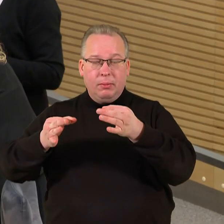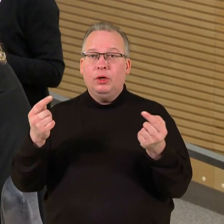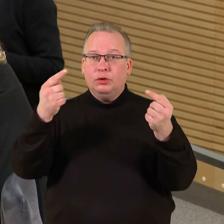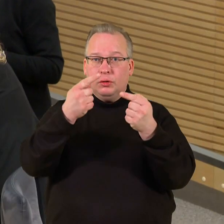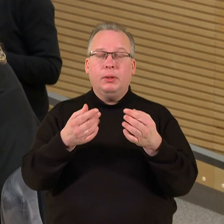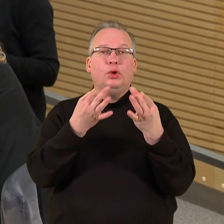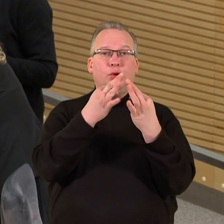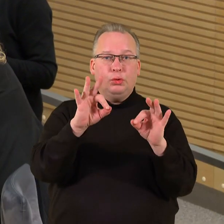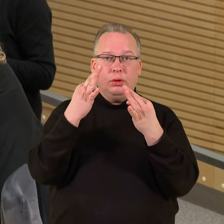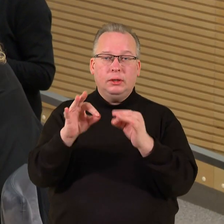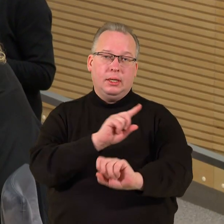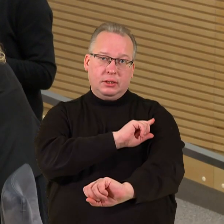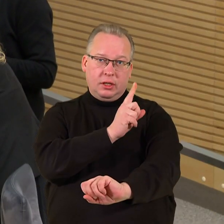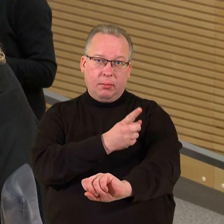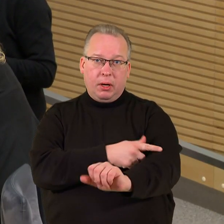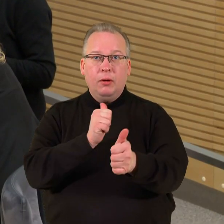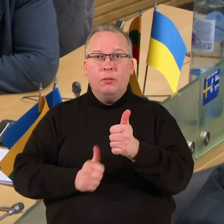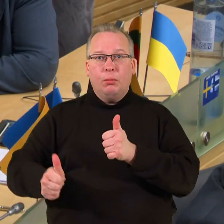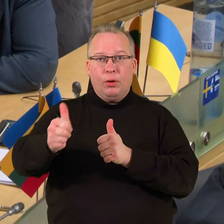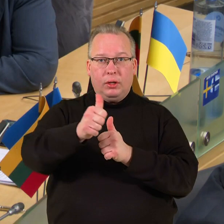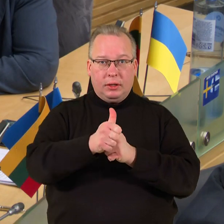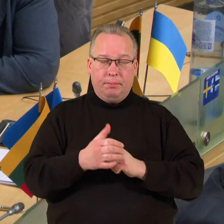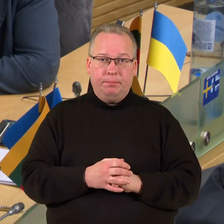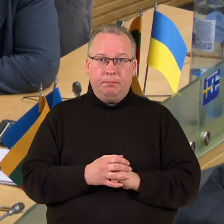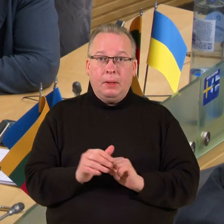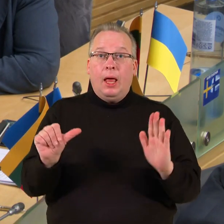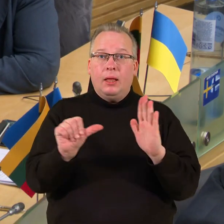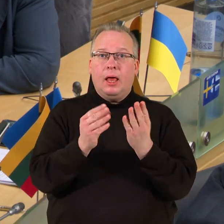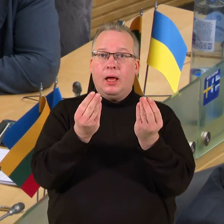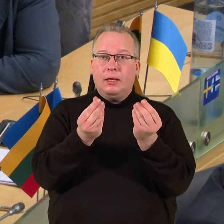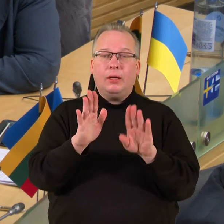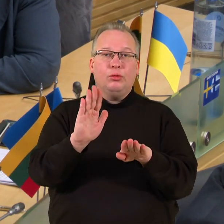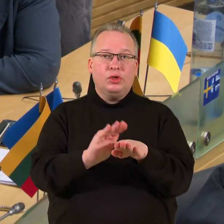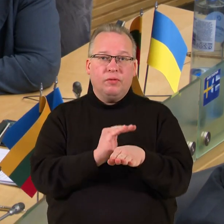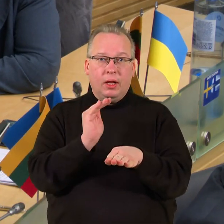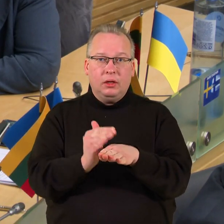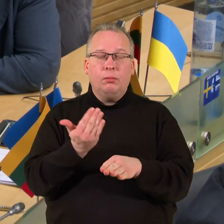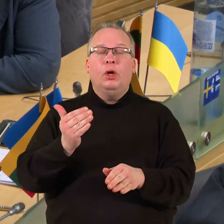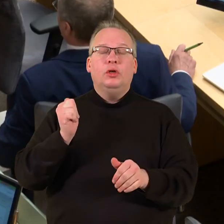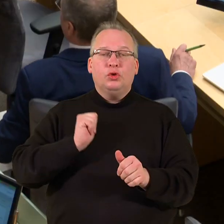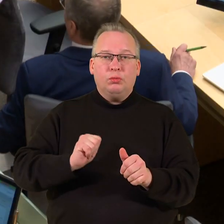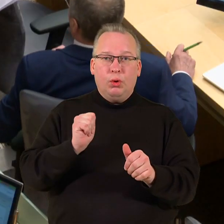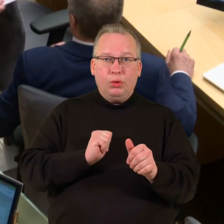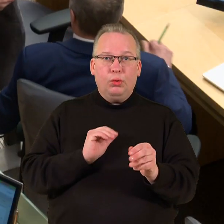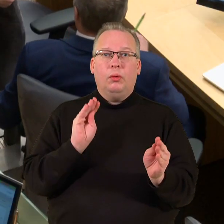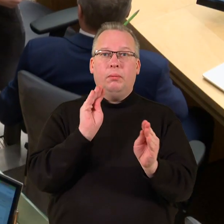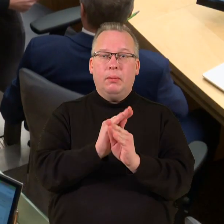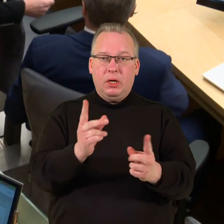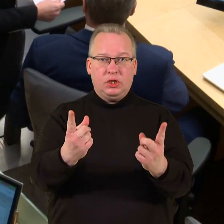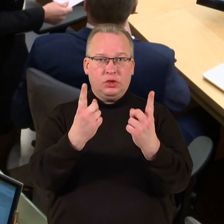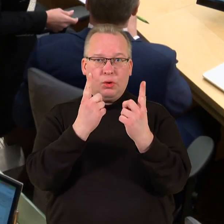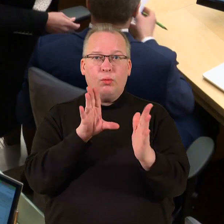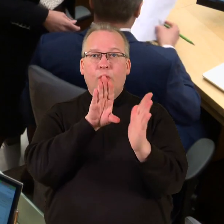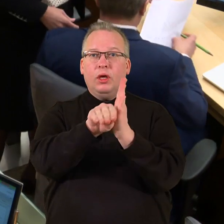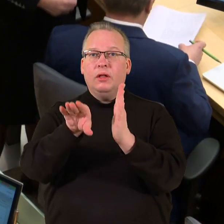siūlymams, dar labiau sustiprinti prioritetus – energetikos kainų švelninimą, gyventojų pajamų didinimą, saugumą ir